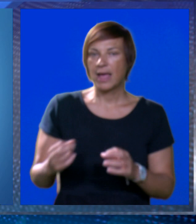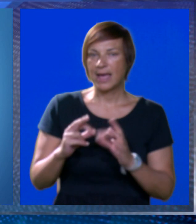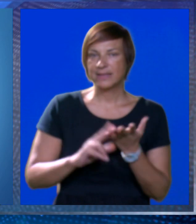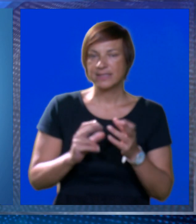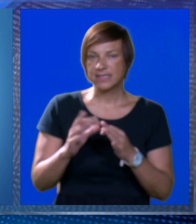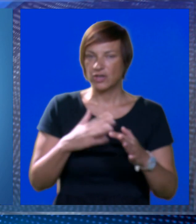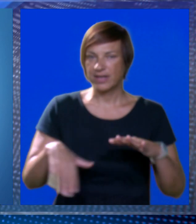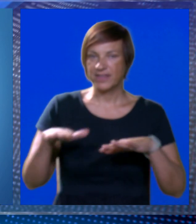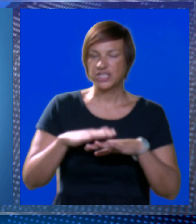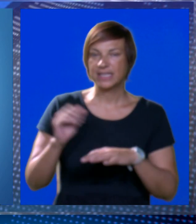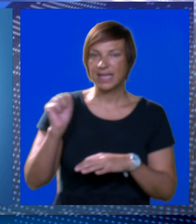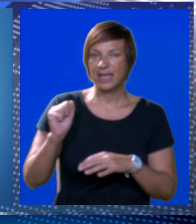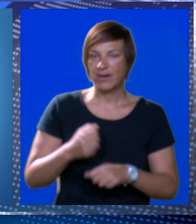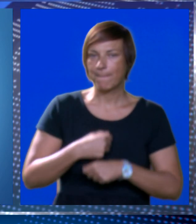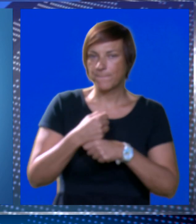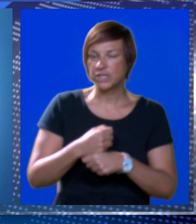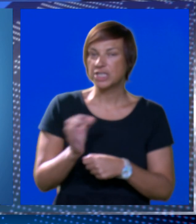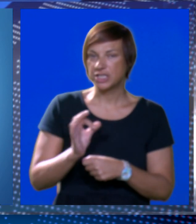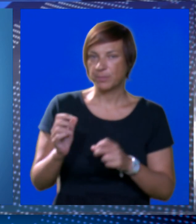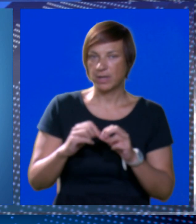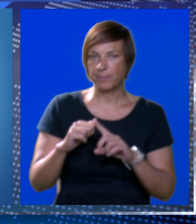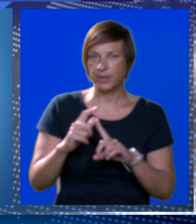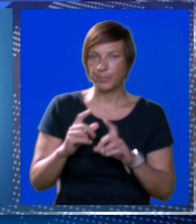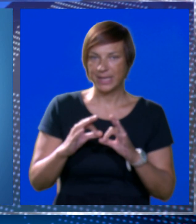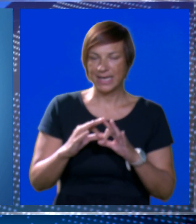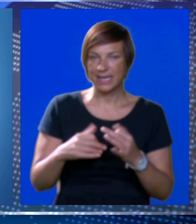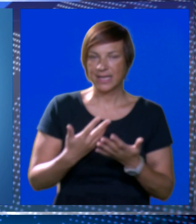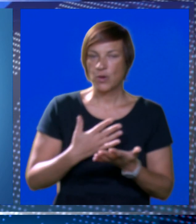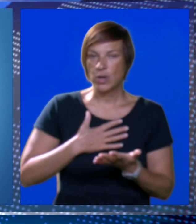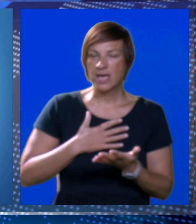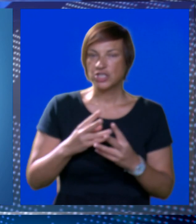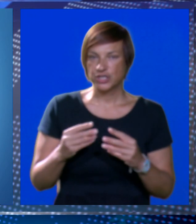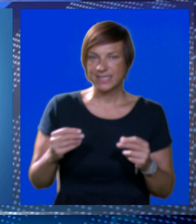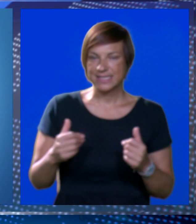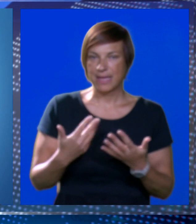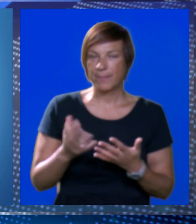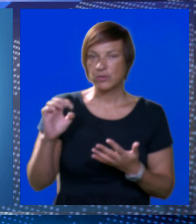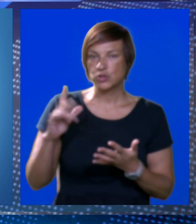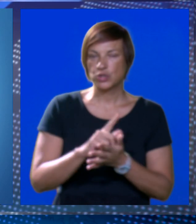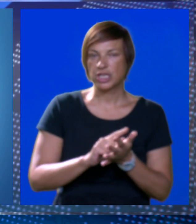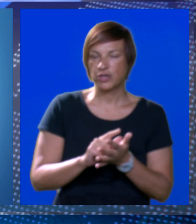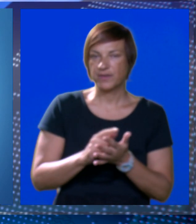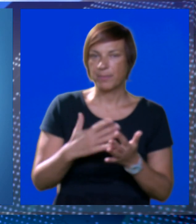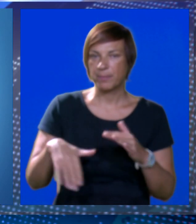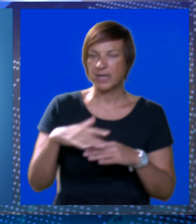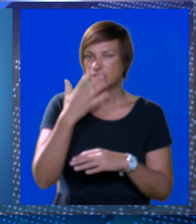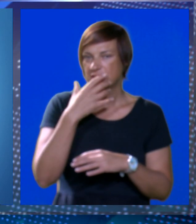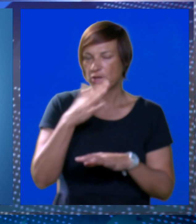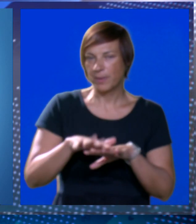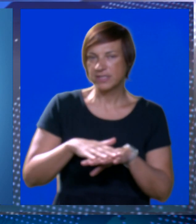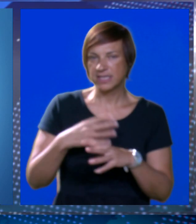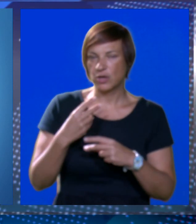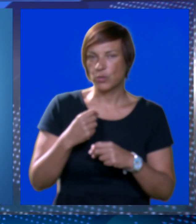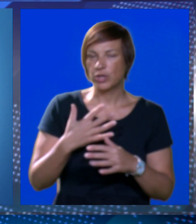Prostran anticiklona iznad većeg dijela Europe podržavaće povoljne biometeorološke prilike u našoj zemlji. U sunčano vrijeme prevladavaće